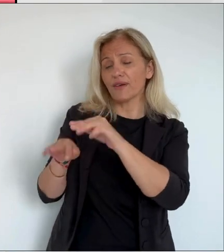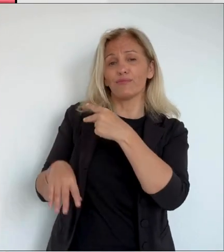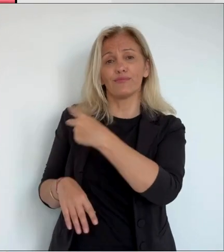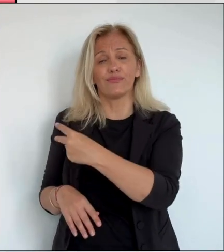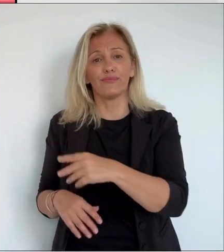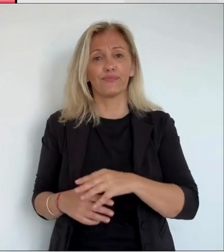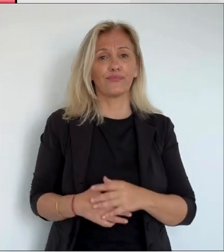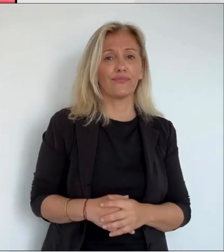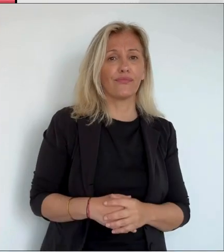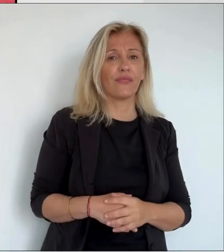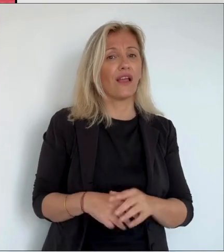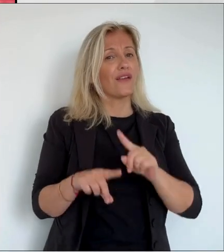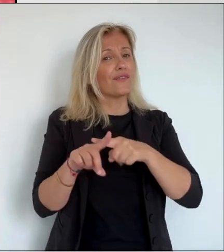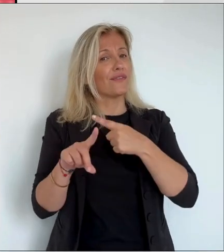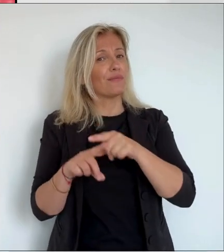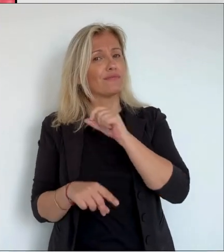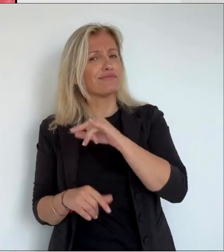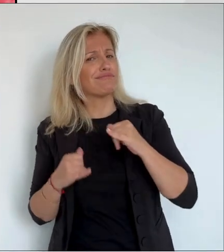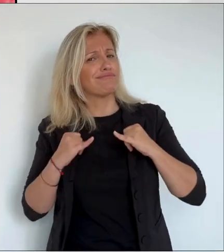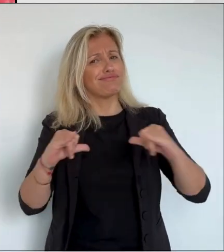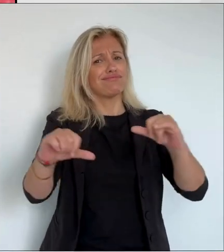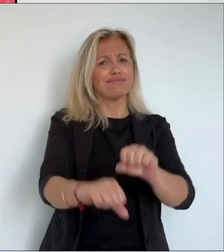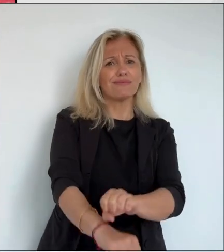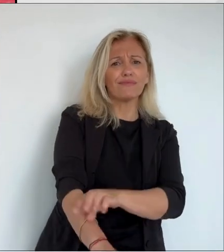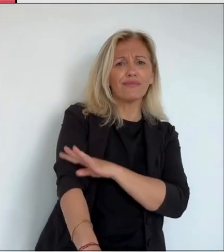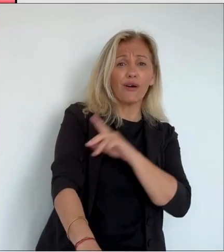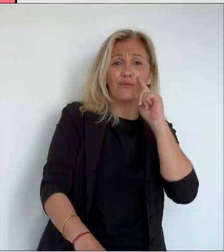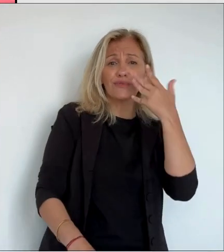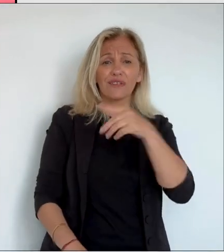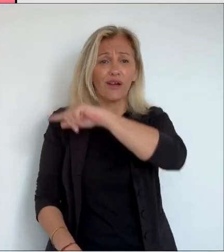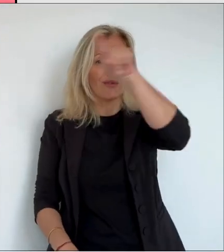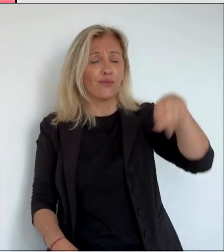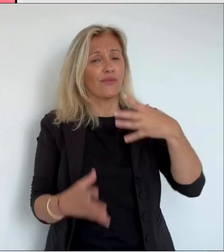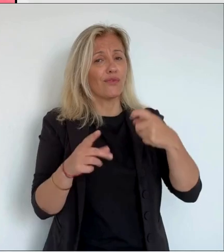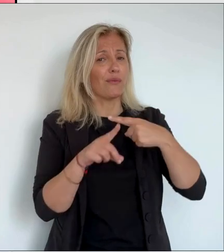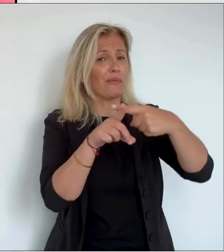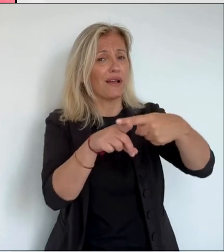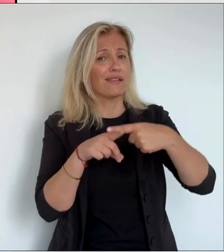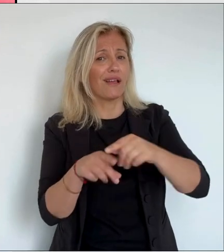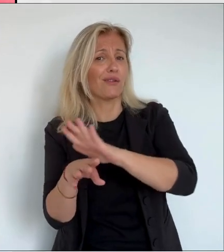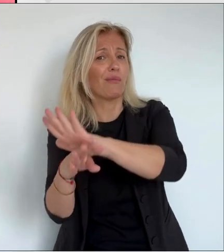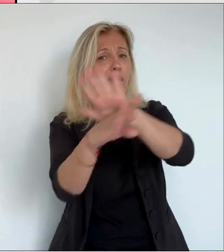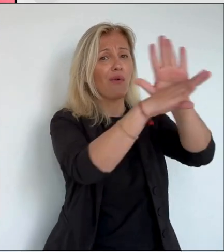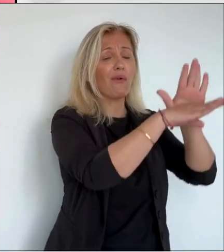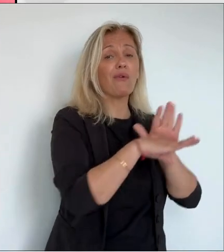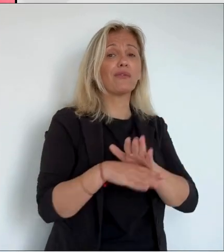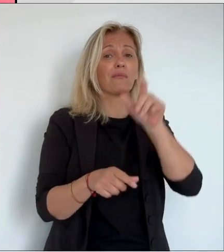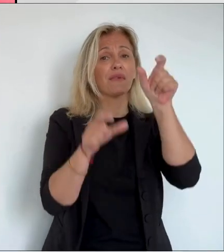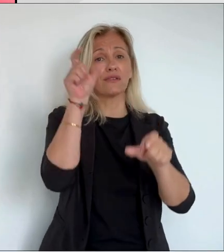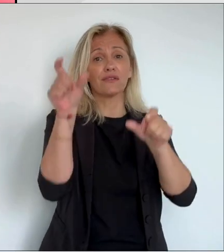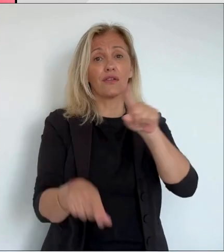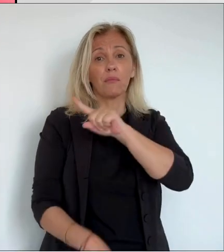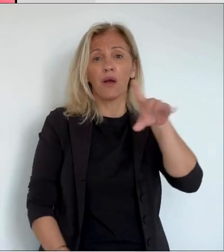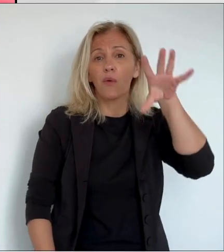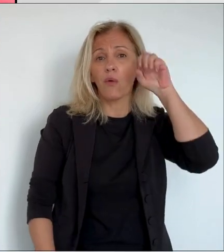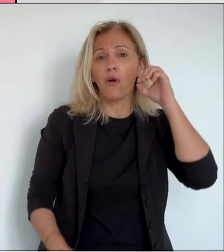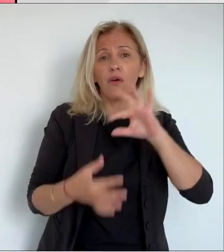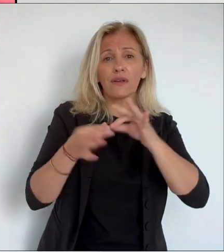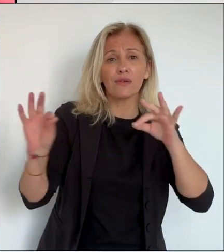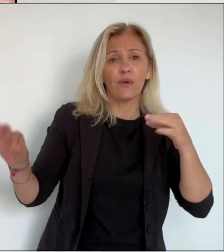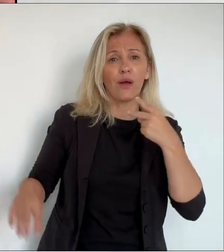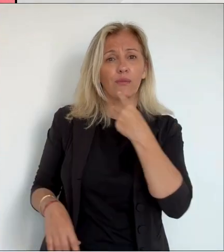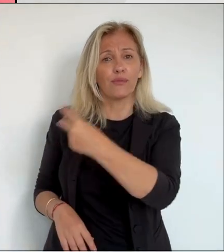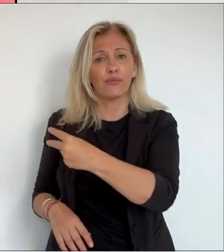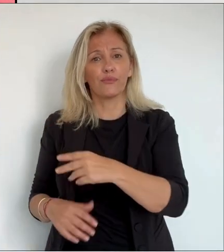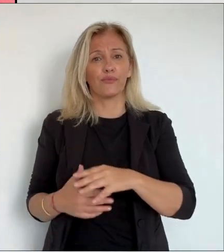qui est très fort, qui est très poignant. Et c'est ça qui nous a donné